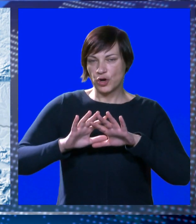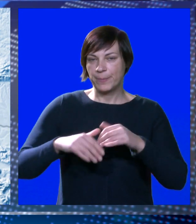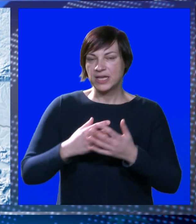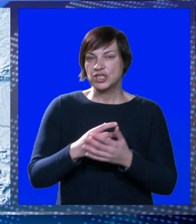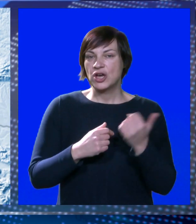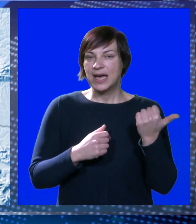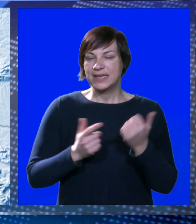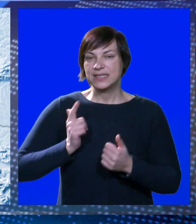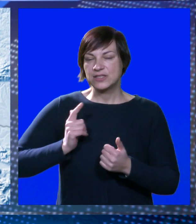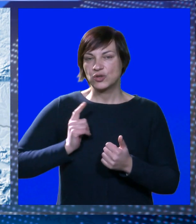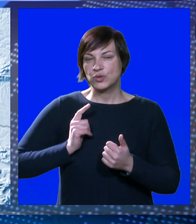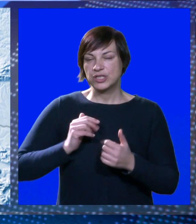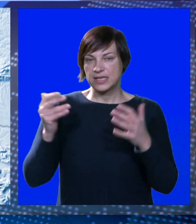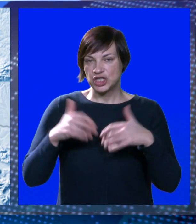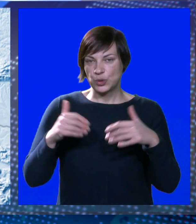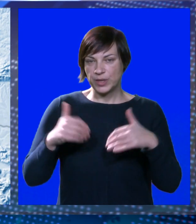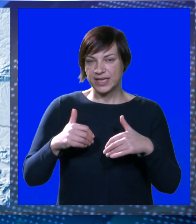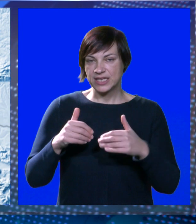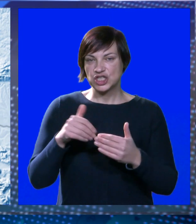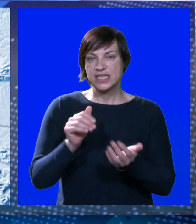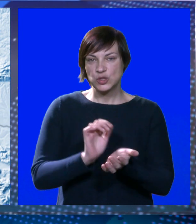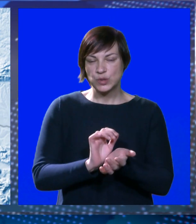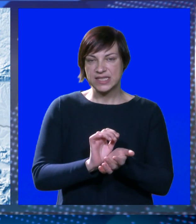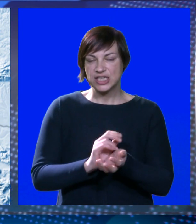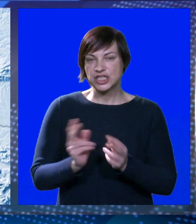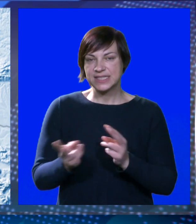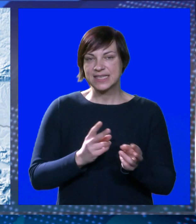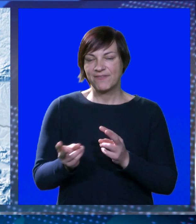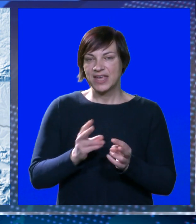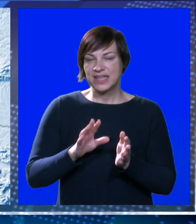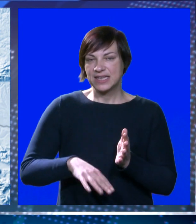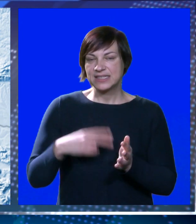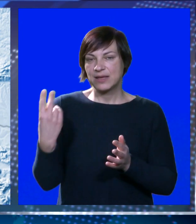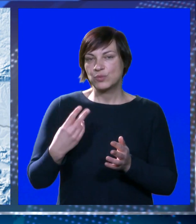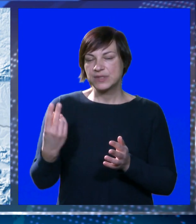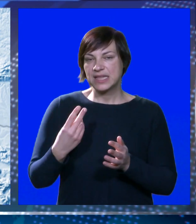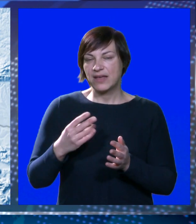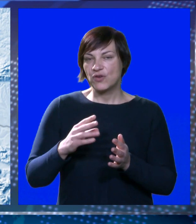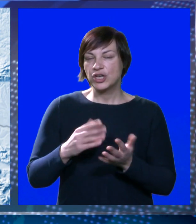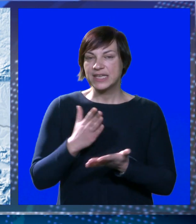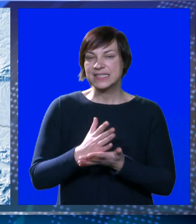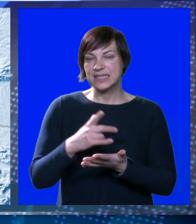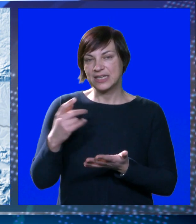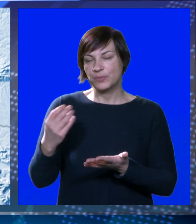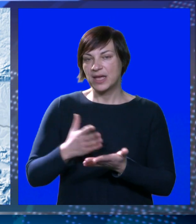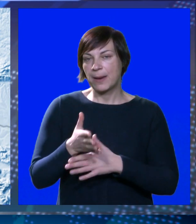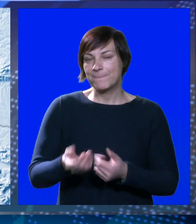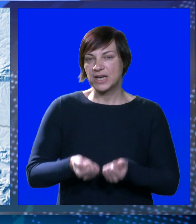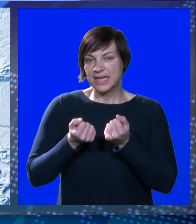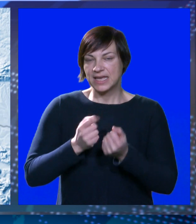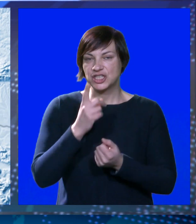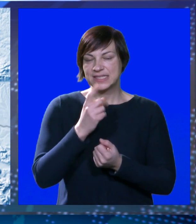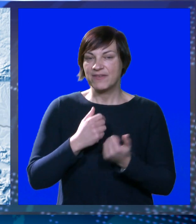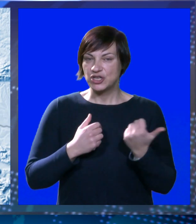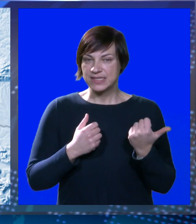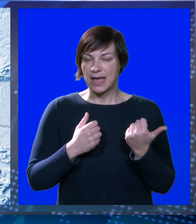a na istoku se očekuje i mjestimice slaba kiša ili susnježica. Vjetar većinom slab, u Slavoni i Baranji umjeren, sredinom dana prolazno i jači